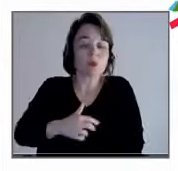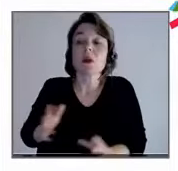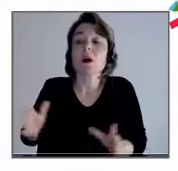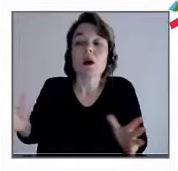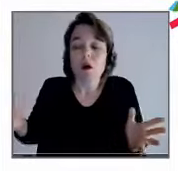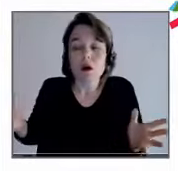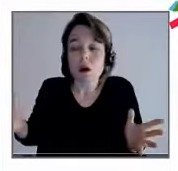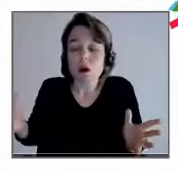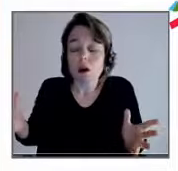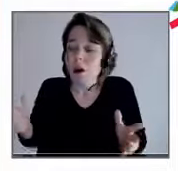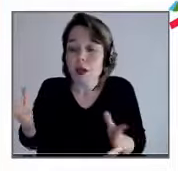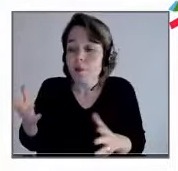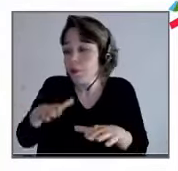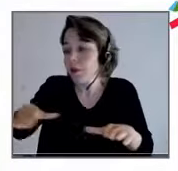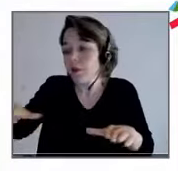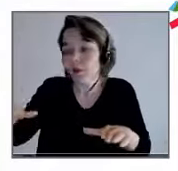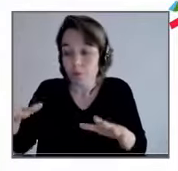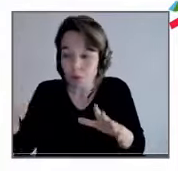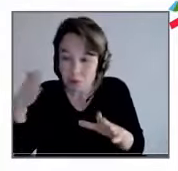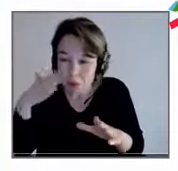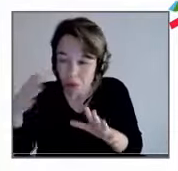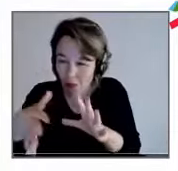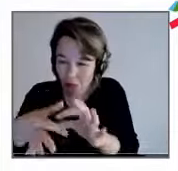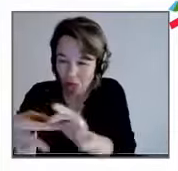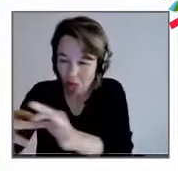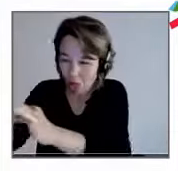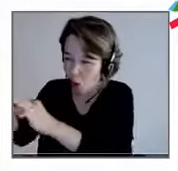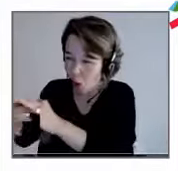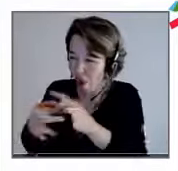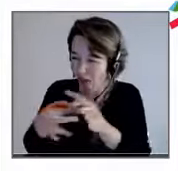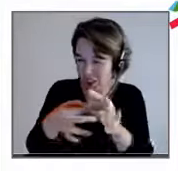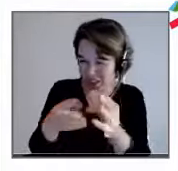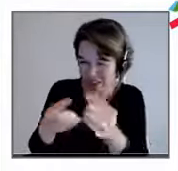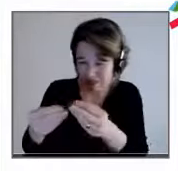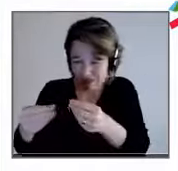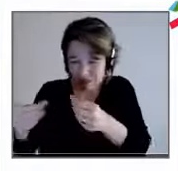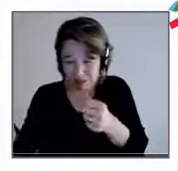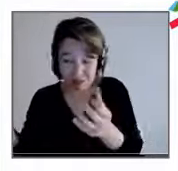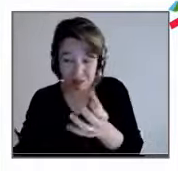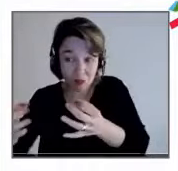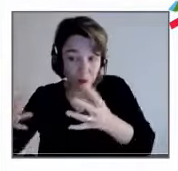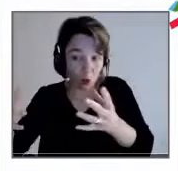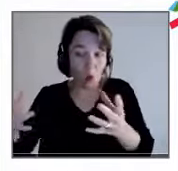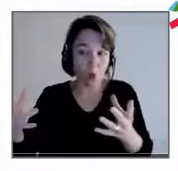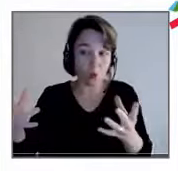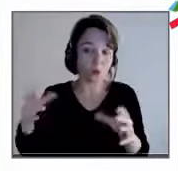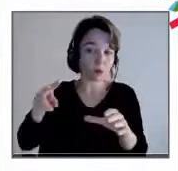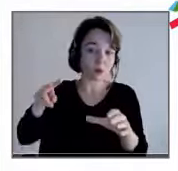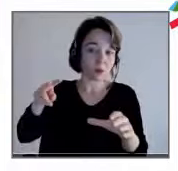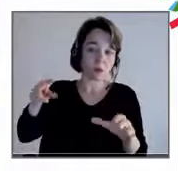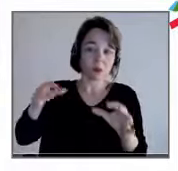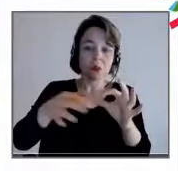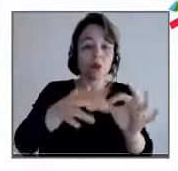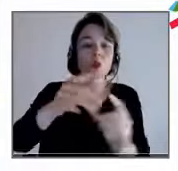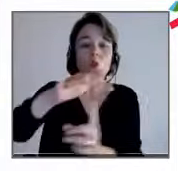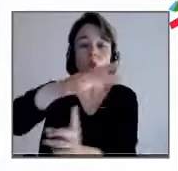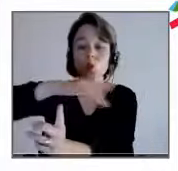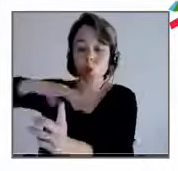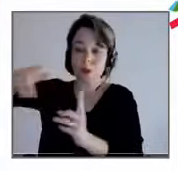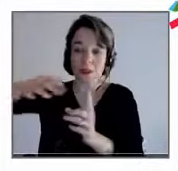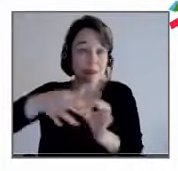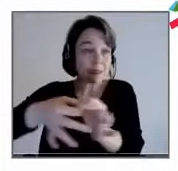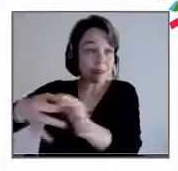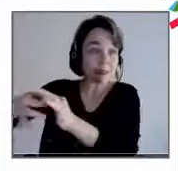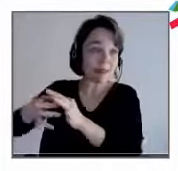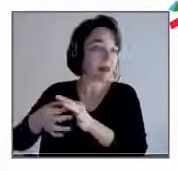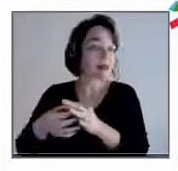Parce qu'à ce moment-là, c'est à la fois le rapport au sens et le rapport au lien social, c'est-à-dire deux éléments absolument fondamentaux qui sont mis